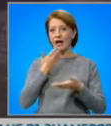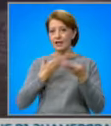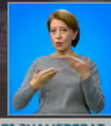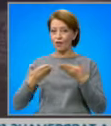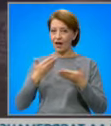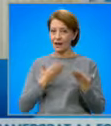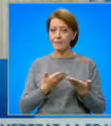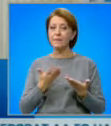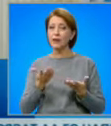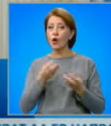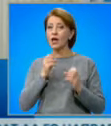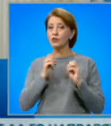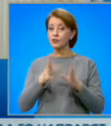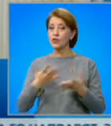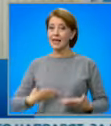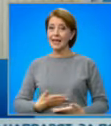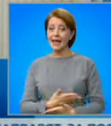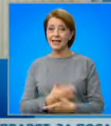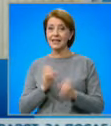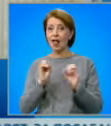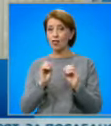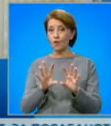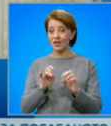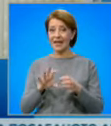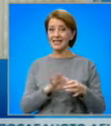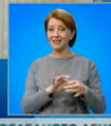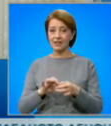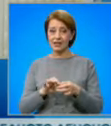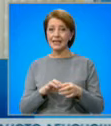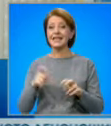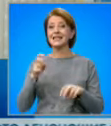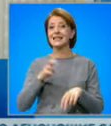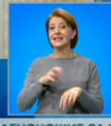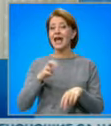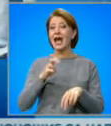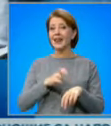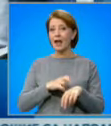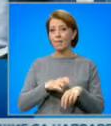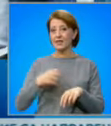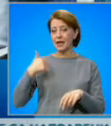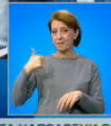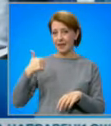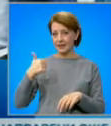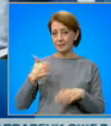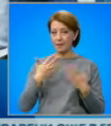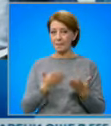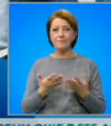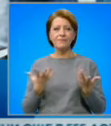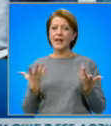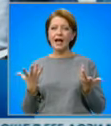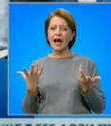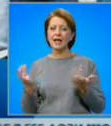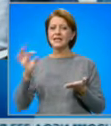и много интересна новина, свързана с ГЕРБ и ДПС. Лидър на средноевропейска класа пък разказа пред БНТ как се